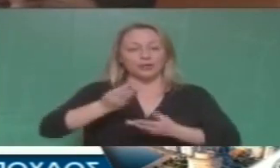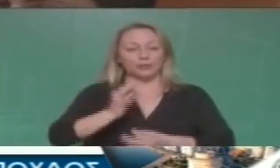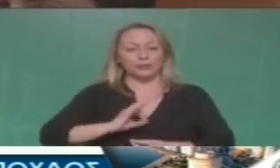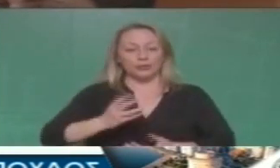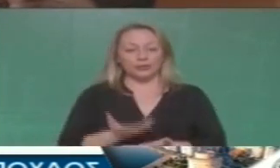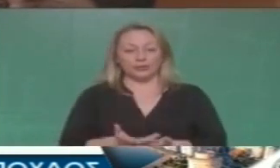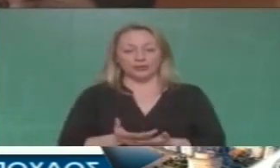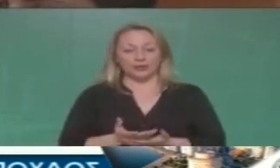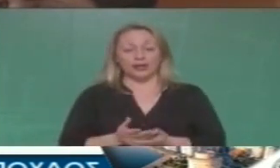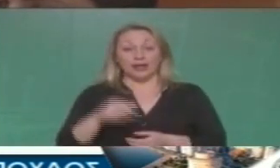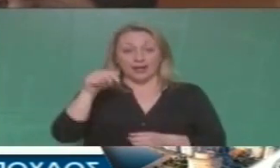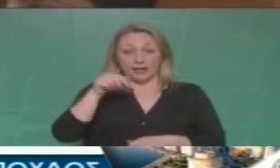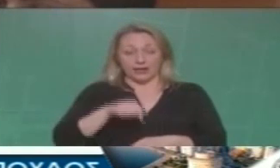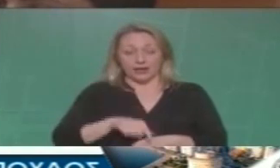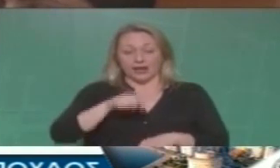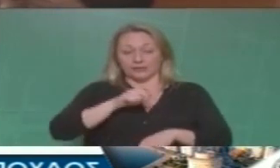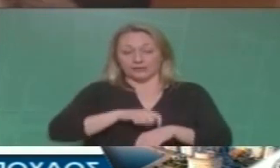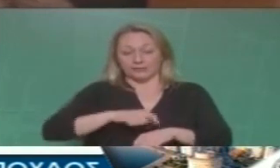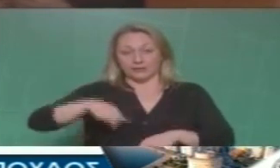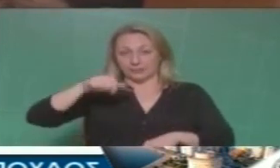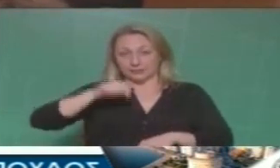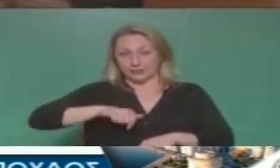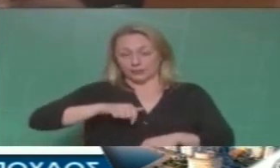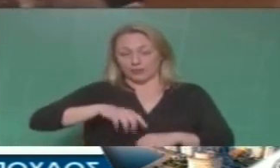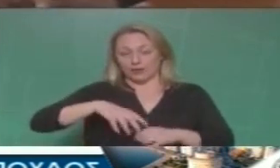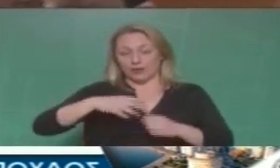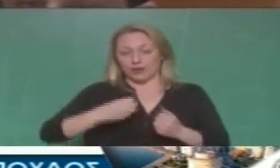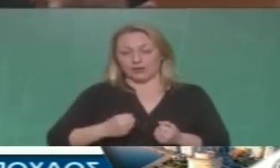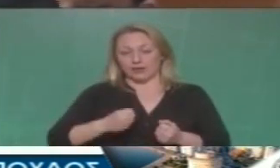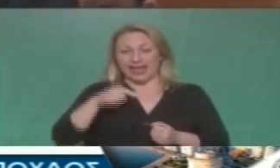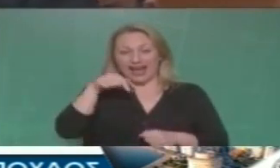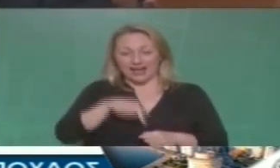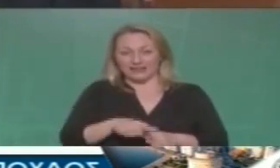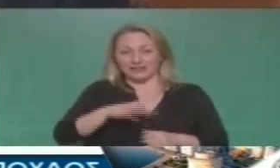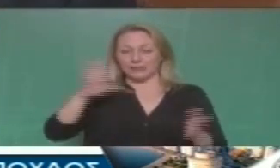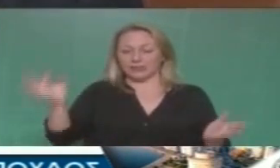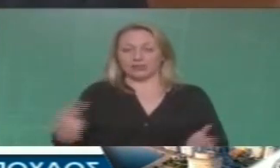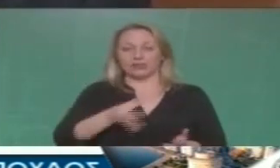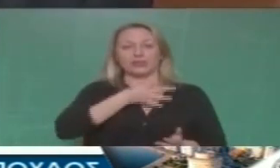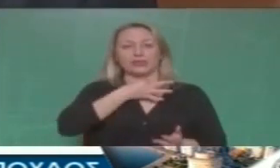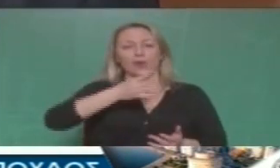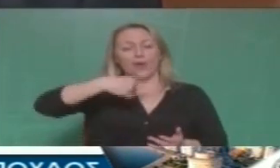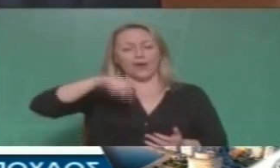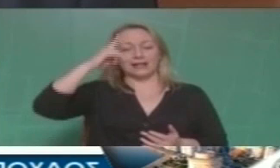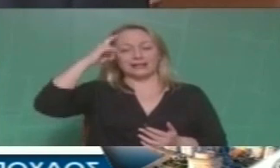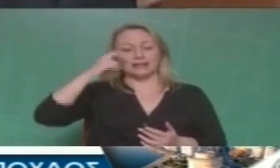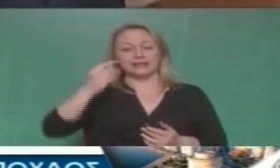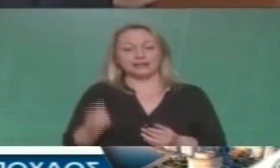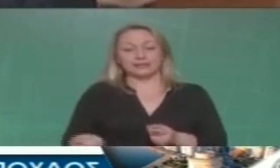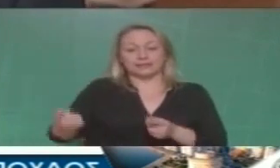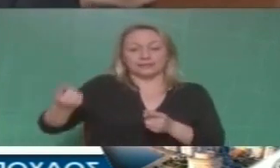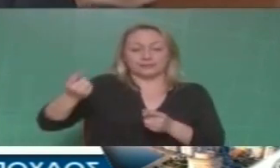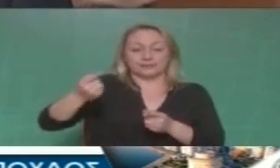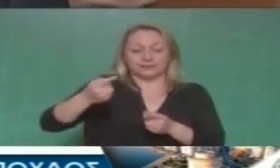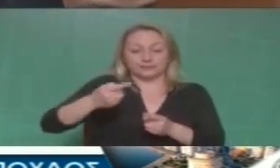πότε όλα αυτά όταν σε αυτόν τον χρόνο που σφίγει η κατάσταση όπως όλοι γνωρίζετε έρχεται η κυβέρνηση